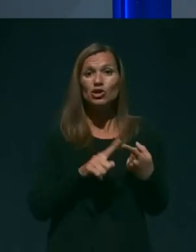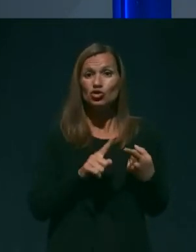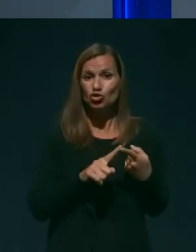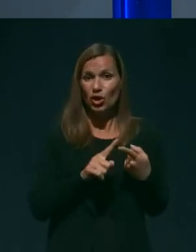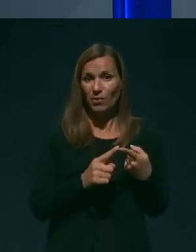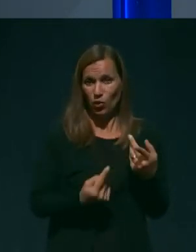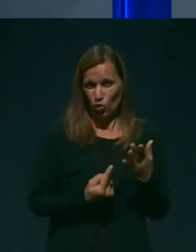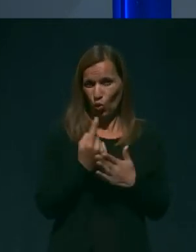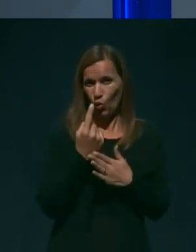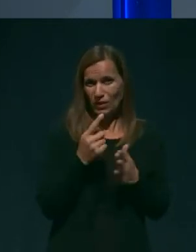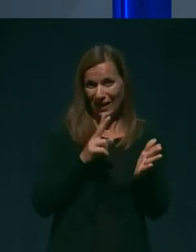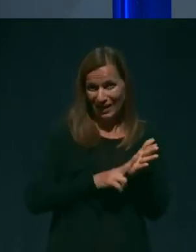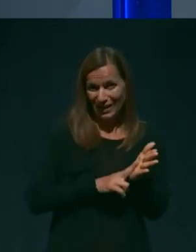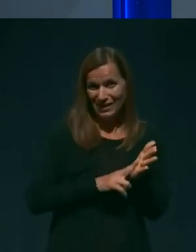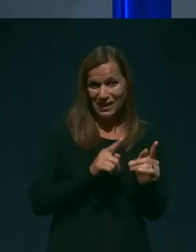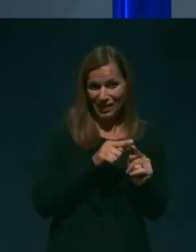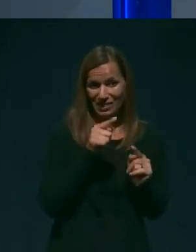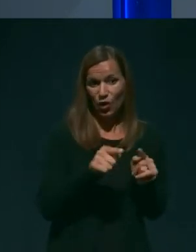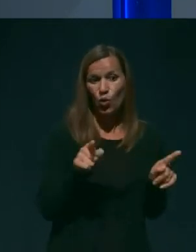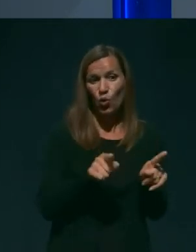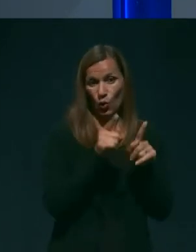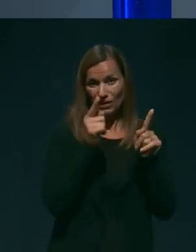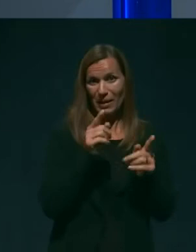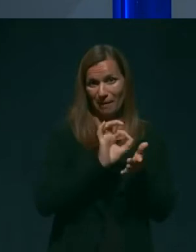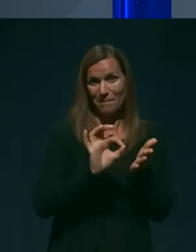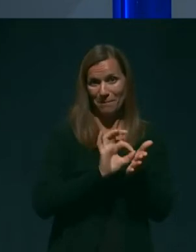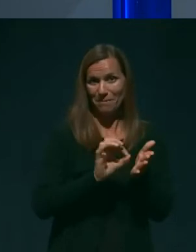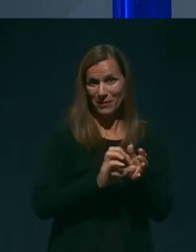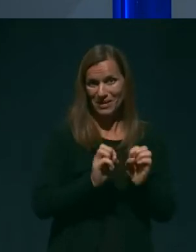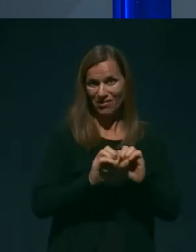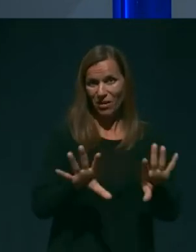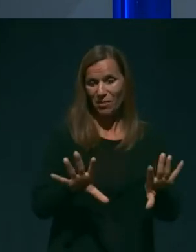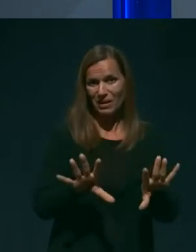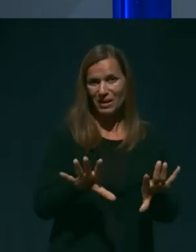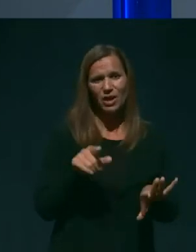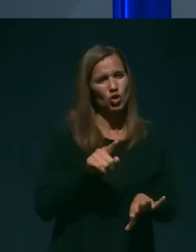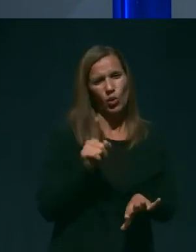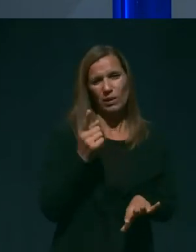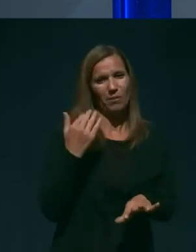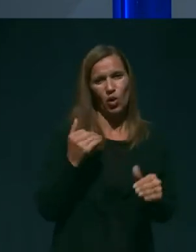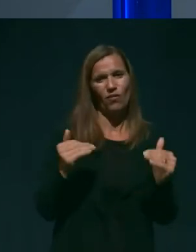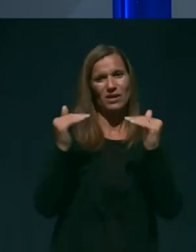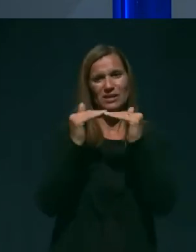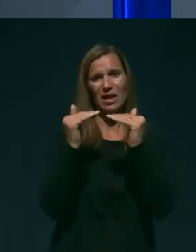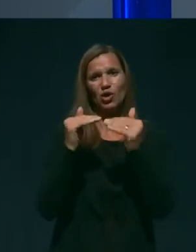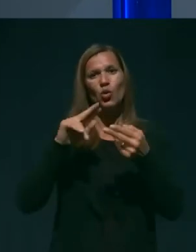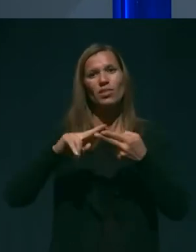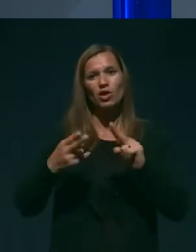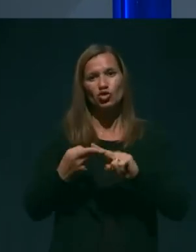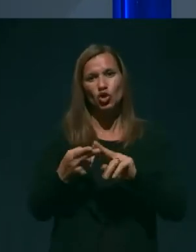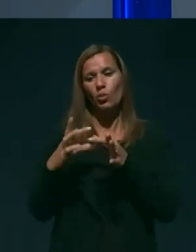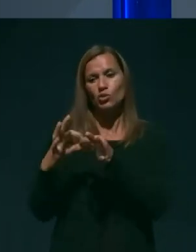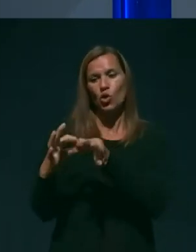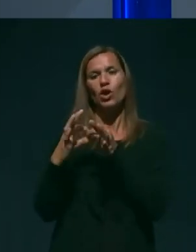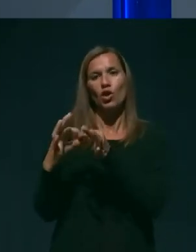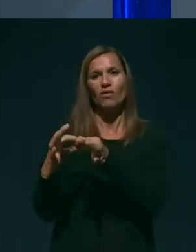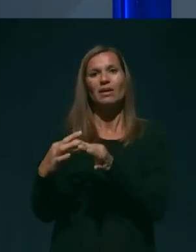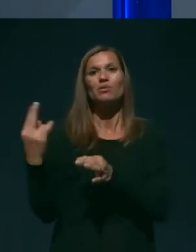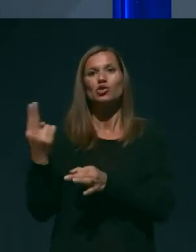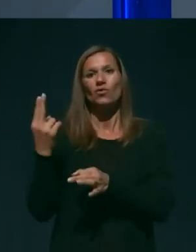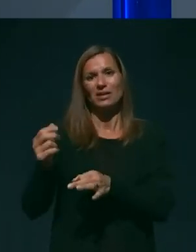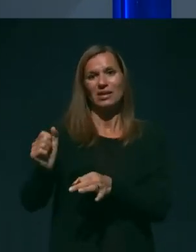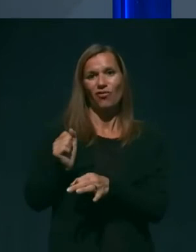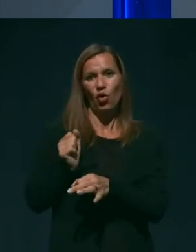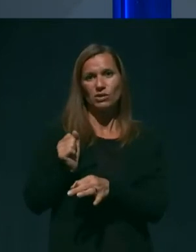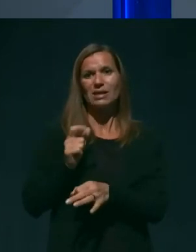tašnika, še ni opisan. Seveda to ni bilo v skladu z načinom sodelovanja slovenske vojske in policije